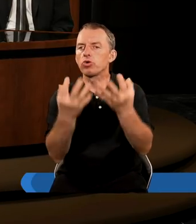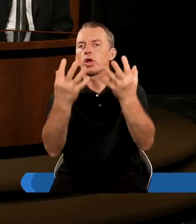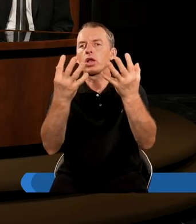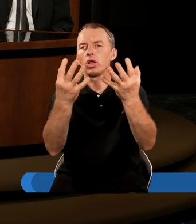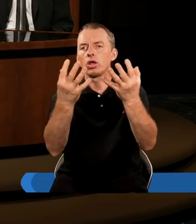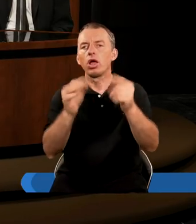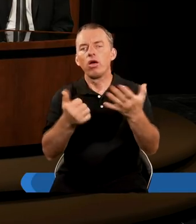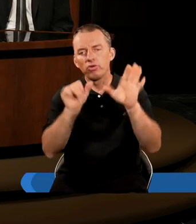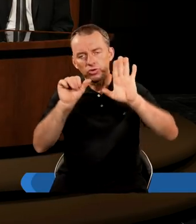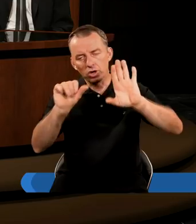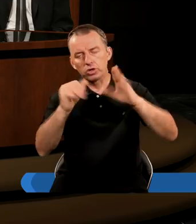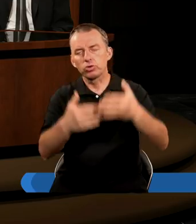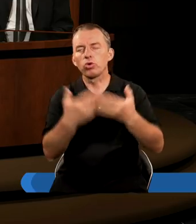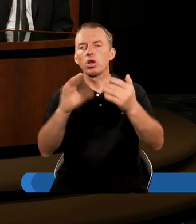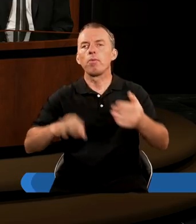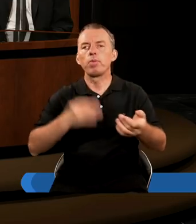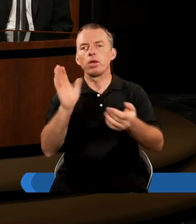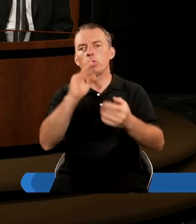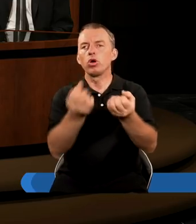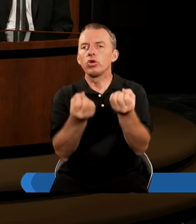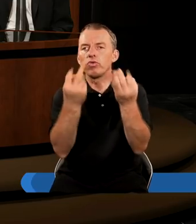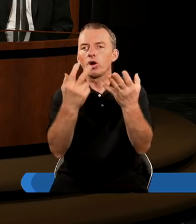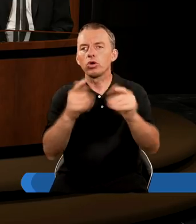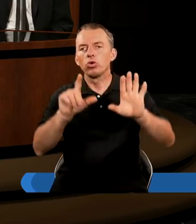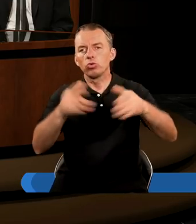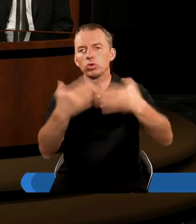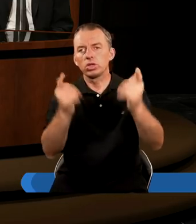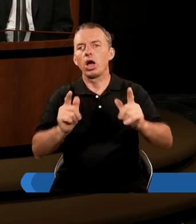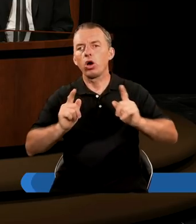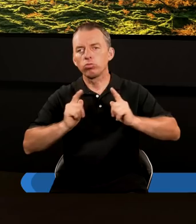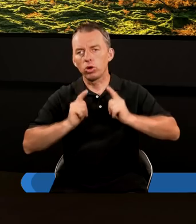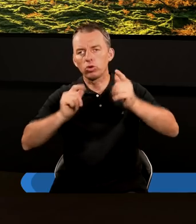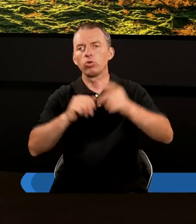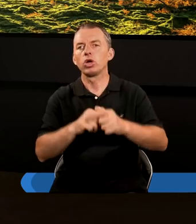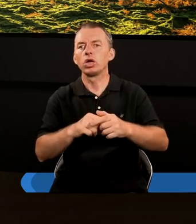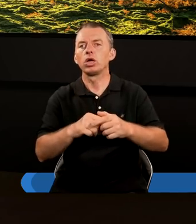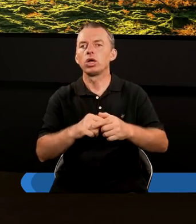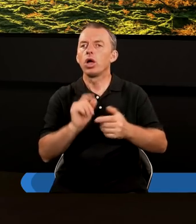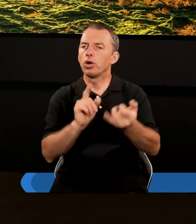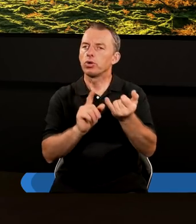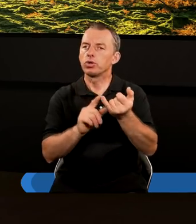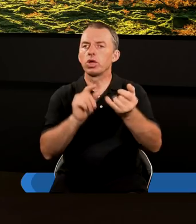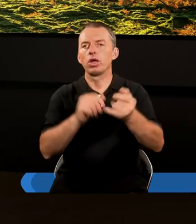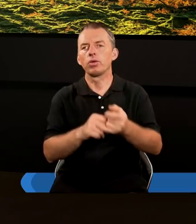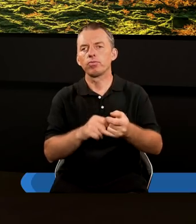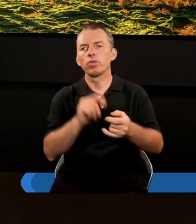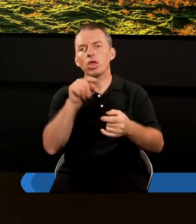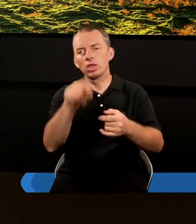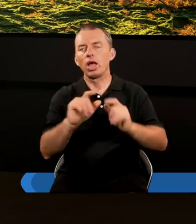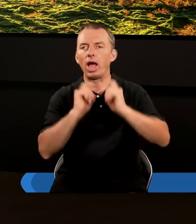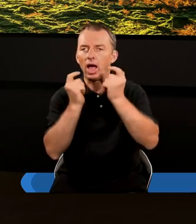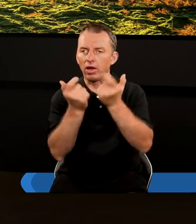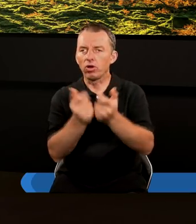gdyż w sześciu dniach Pan Bóg stworzył niebo i ziemia siódmego dnia odpoczął. I adwentyzm,